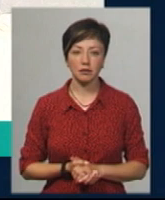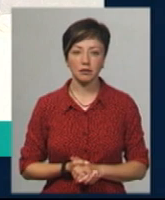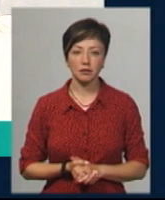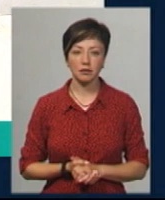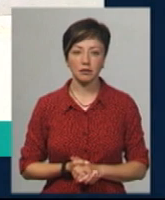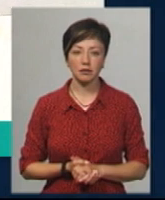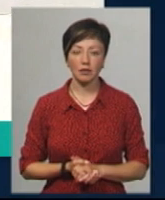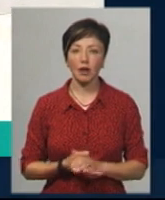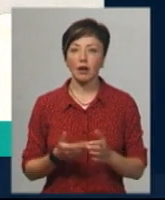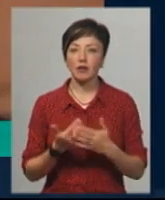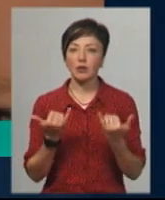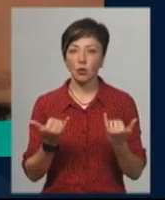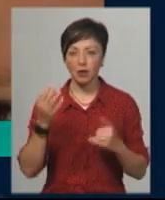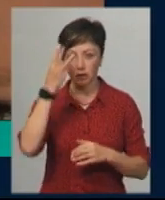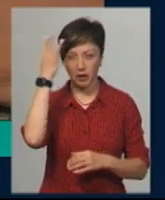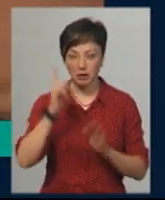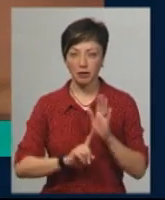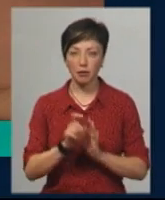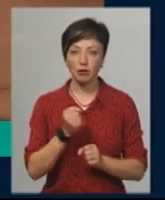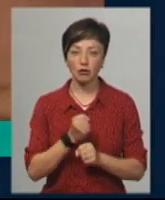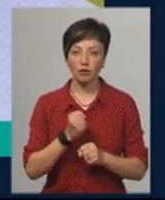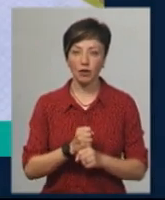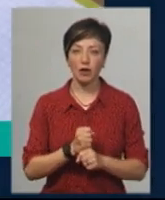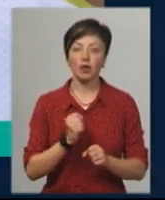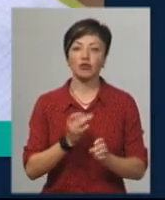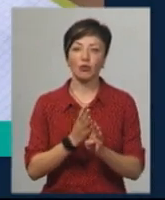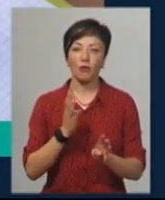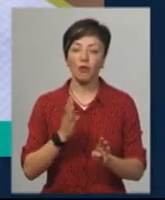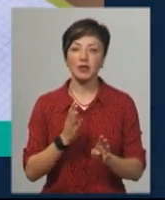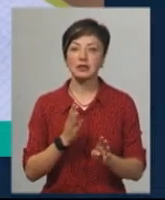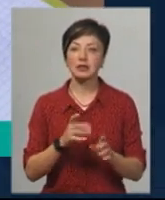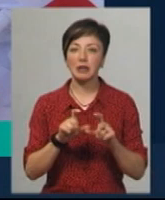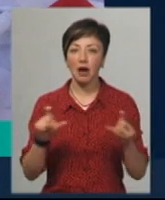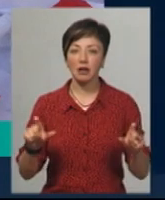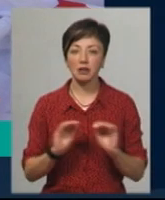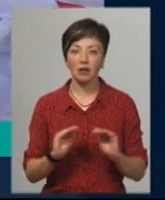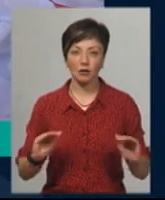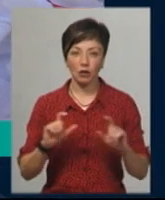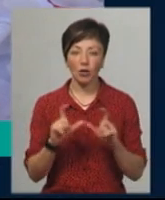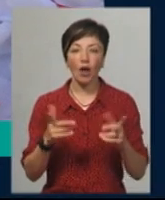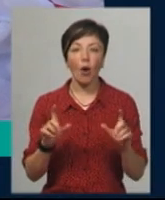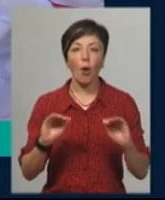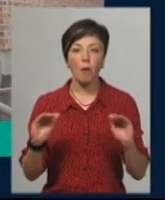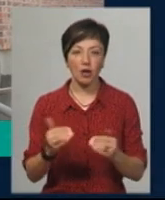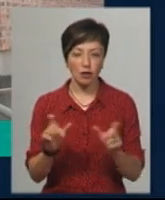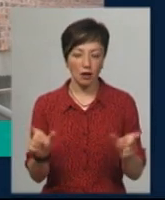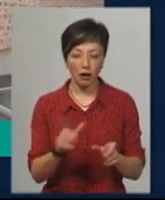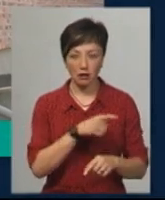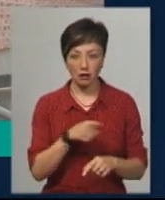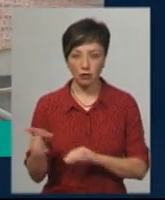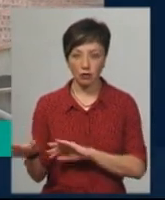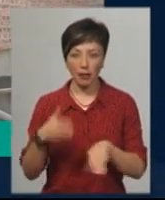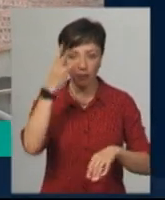Від сьогодні у Хмельницькому запрацювали чергові заклади дошкільної освіти, які обмеження діють під час карантину. У